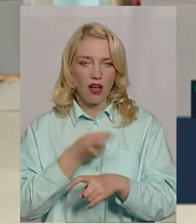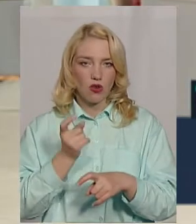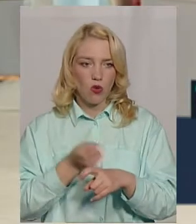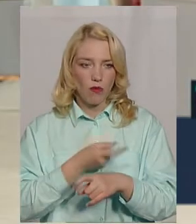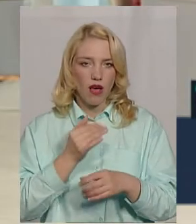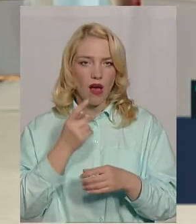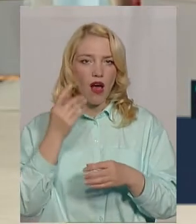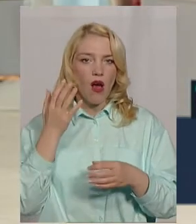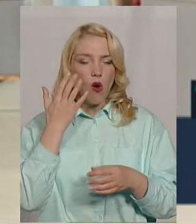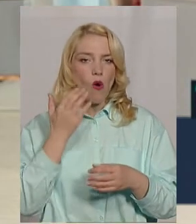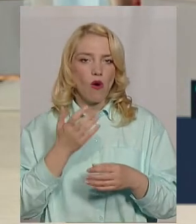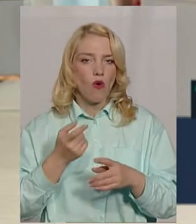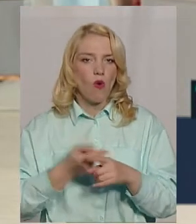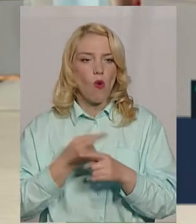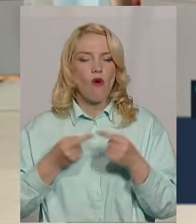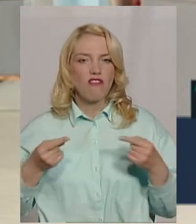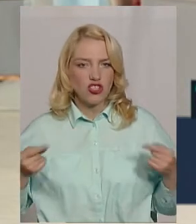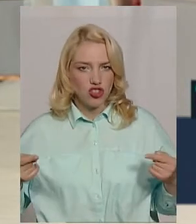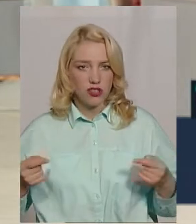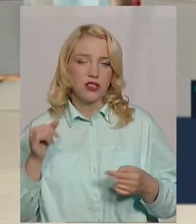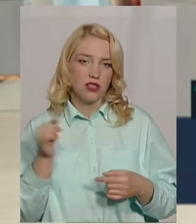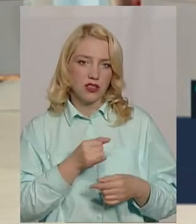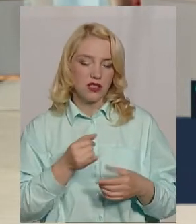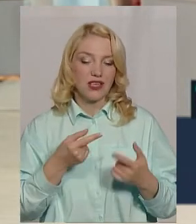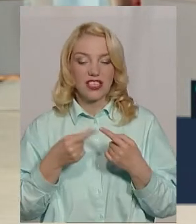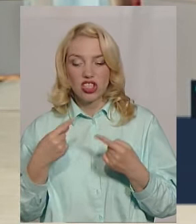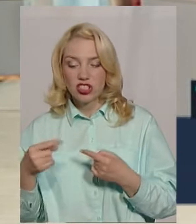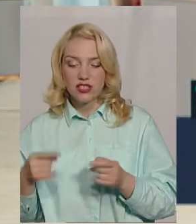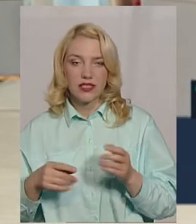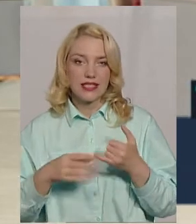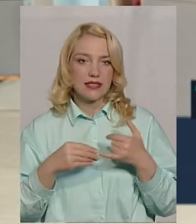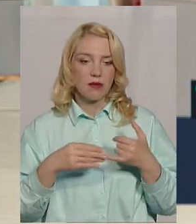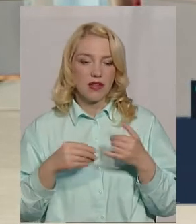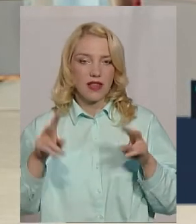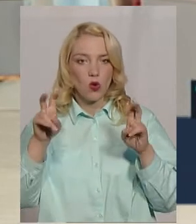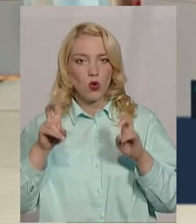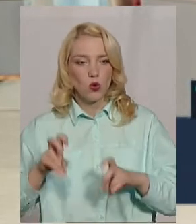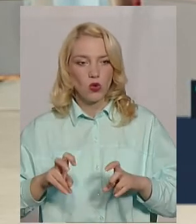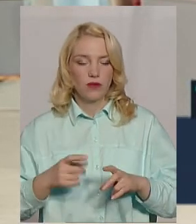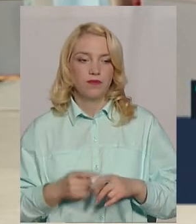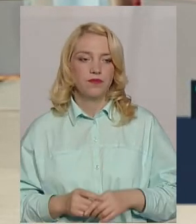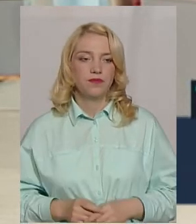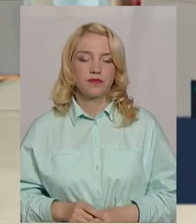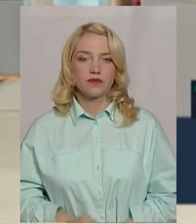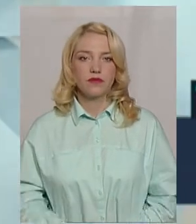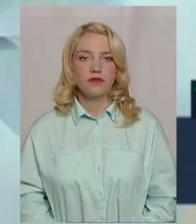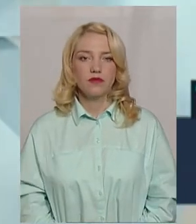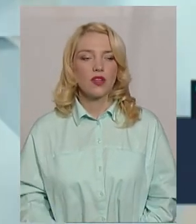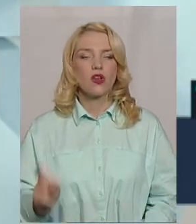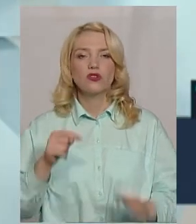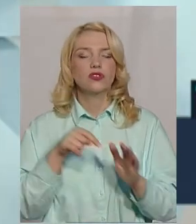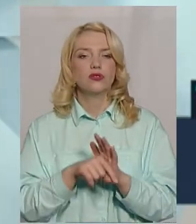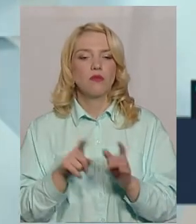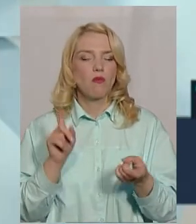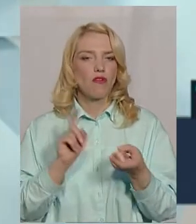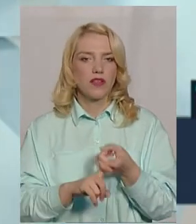овочі. Та решта зернових культур ранньої ярої групи. І з чим це пов